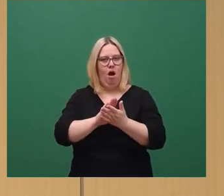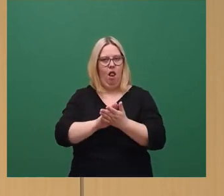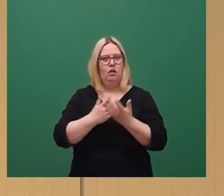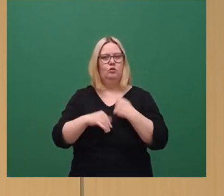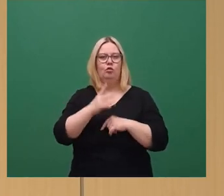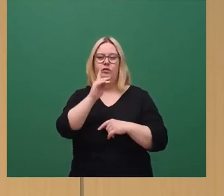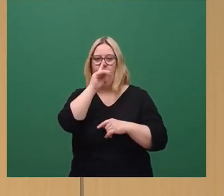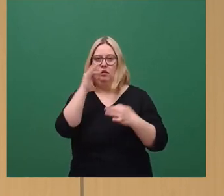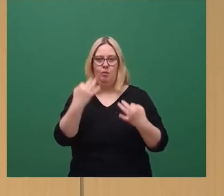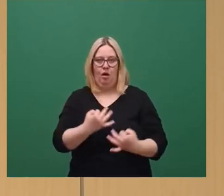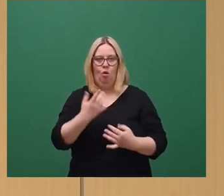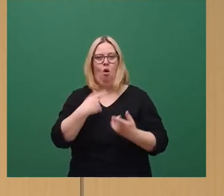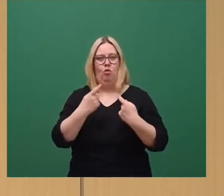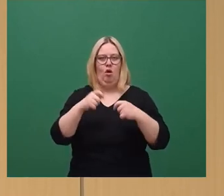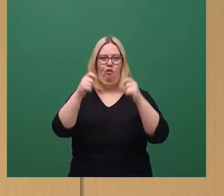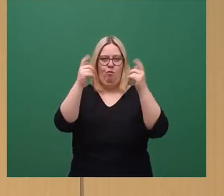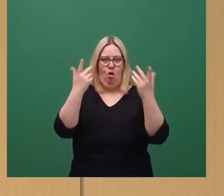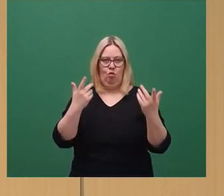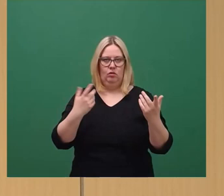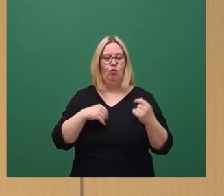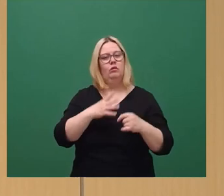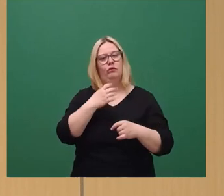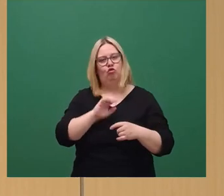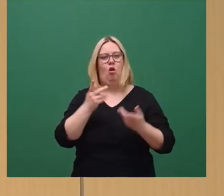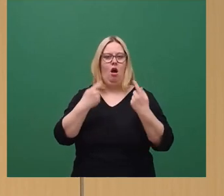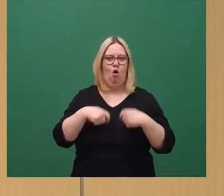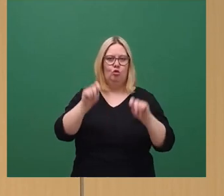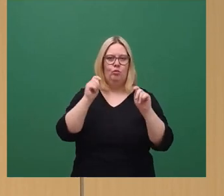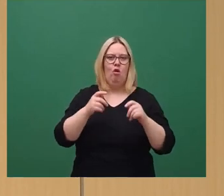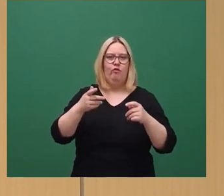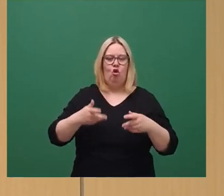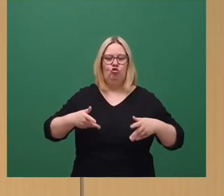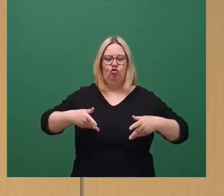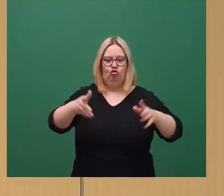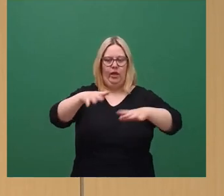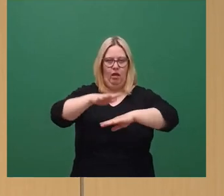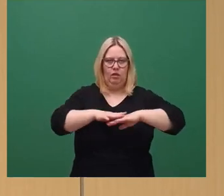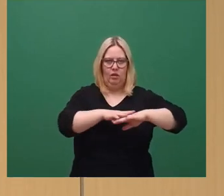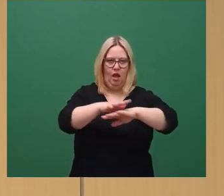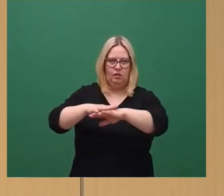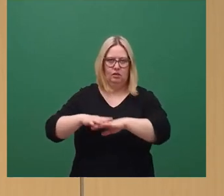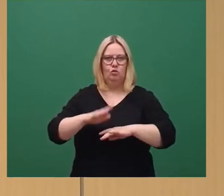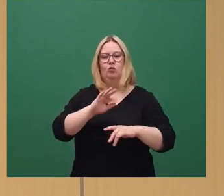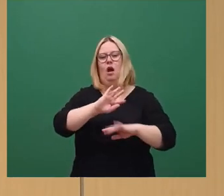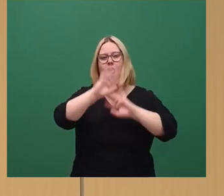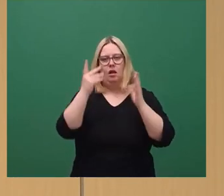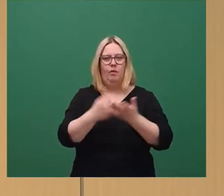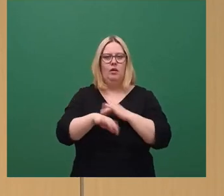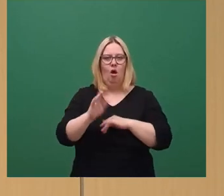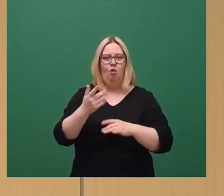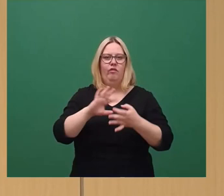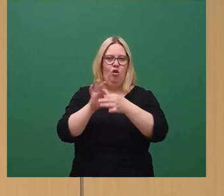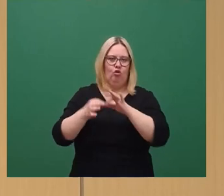notwendig, ausbauen. Wir stehen zum geplanten Ausbau des Streckennetzes und einer Verbesserung der Verknüpfung mit dem